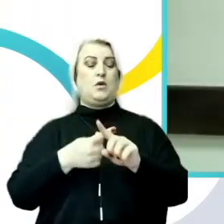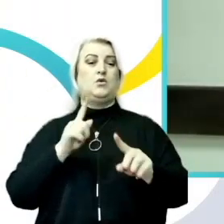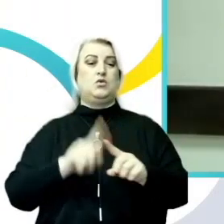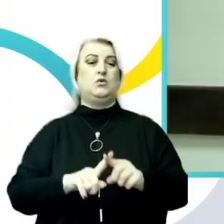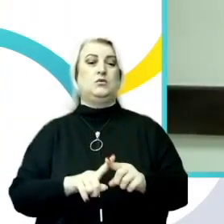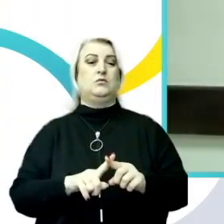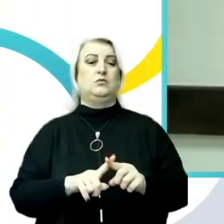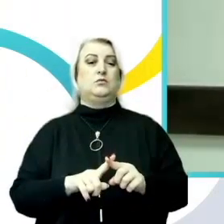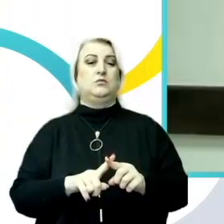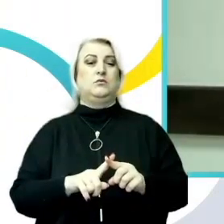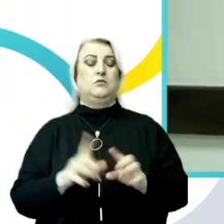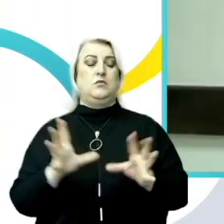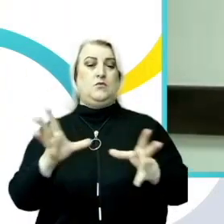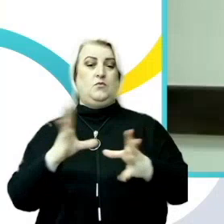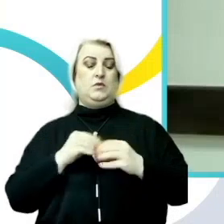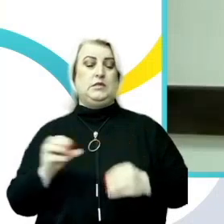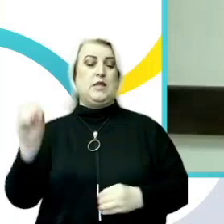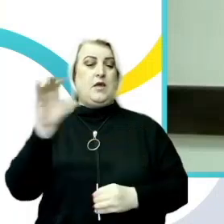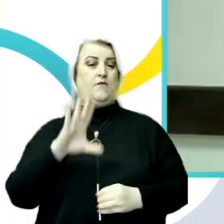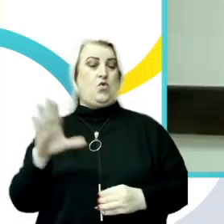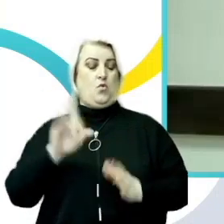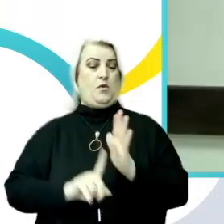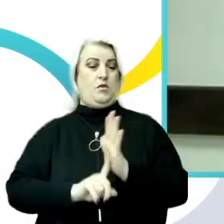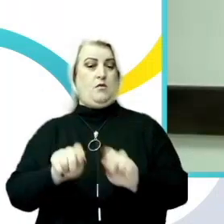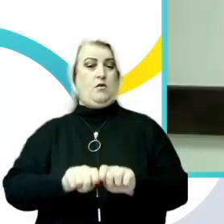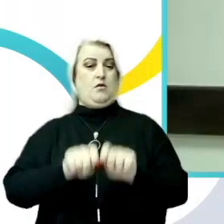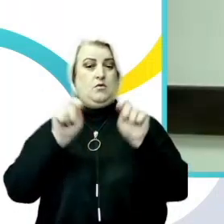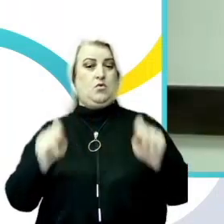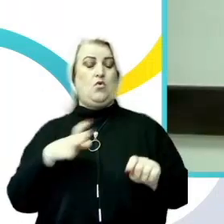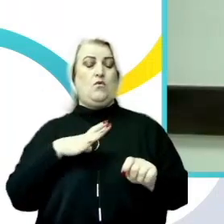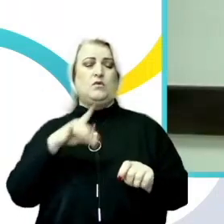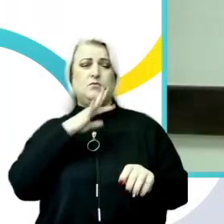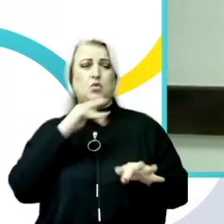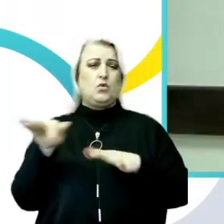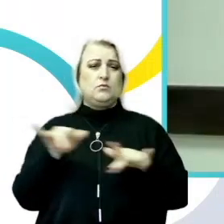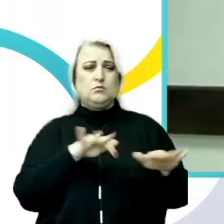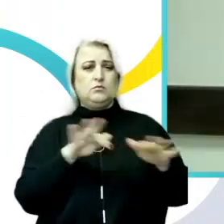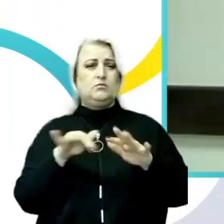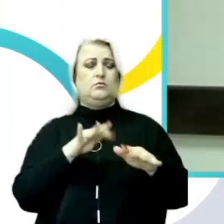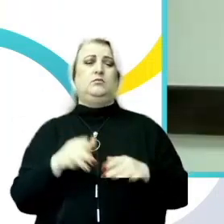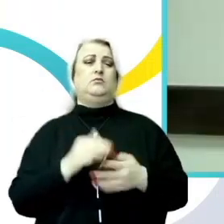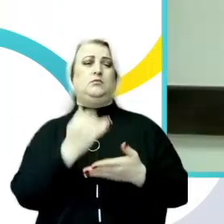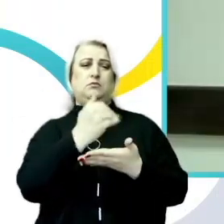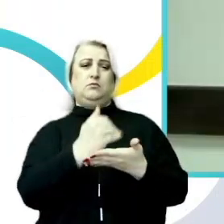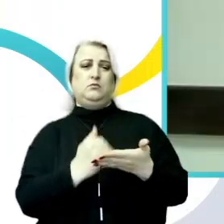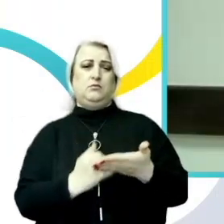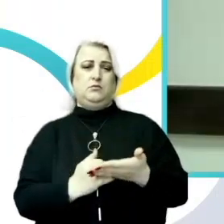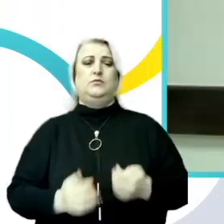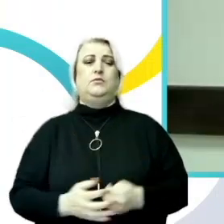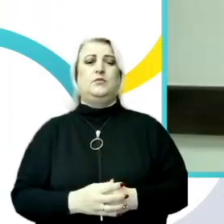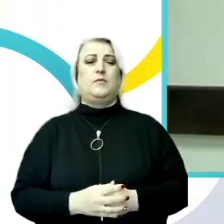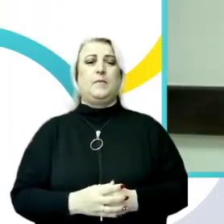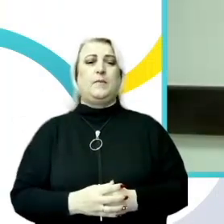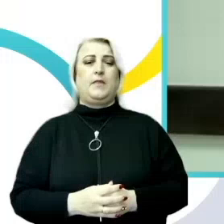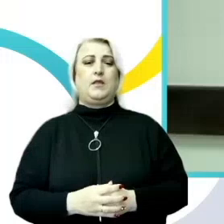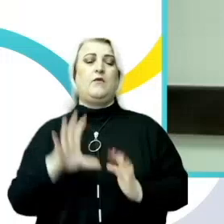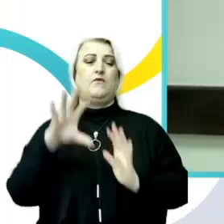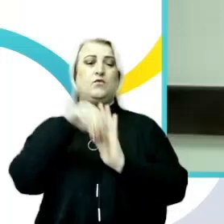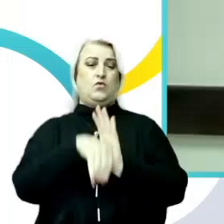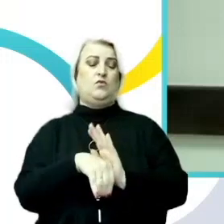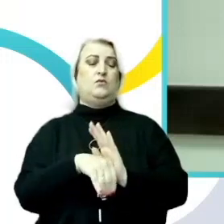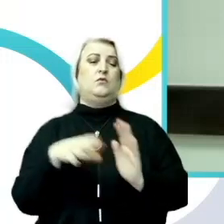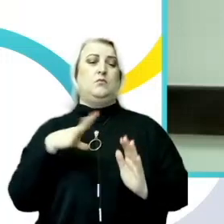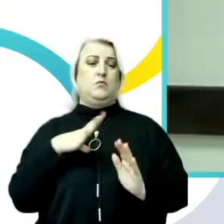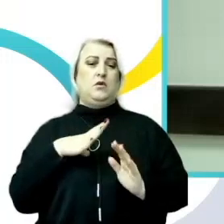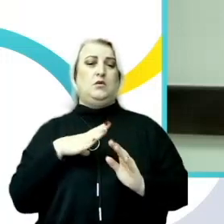implementăm împreună cu Fundația Esteuropeană, au fost întreprinse mai multe activități și Andrei Brighidin s-a referit la ele. Printre ele a fost și desfășurarea